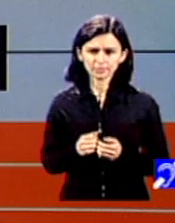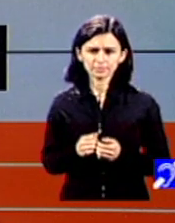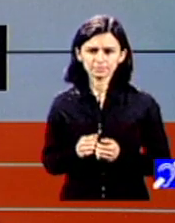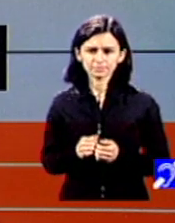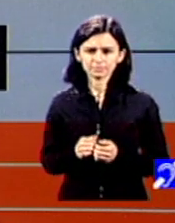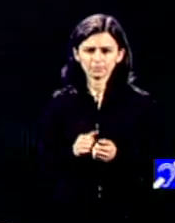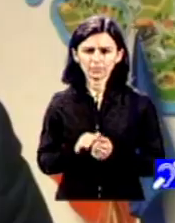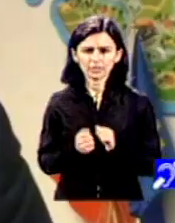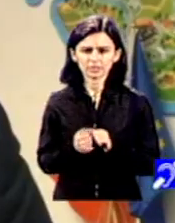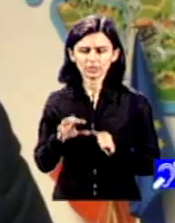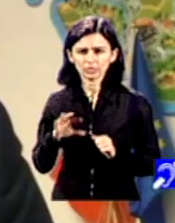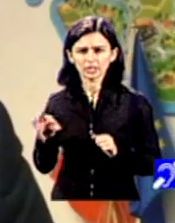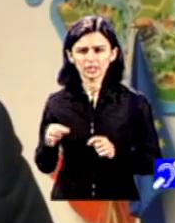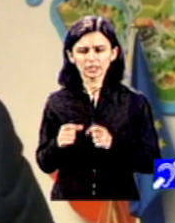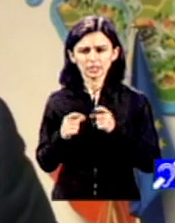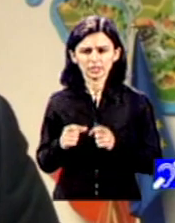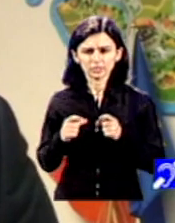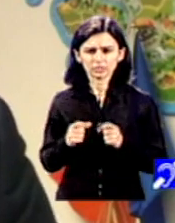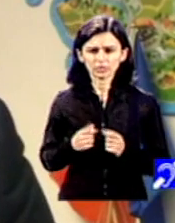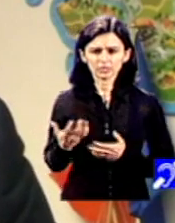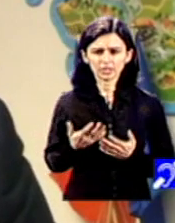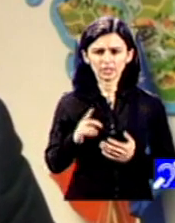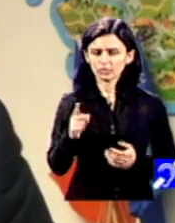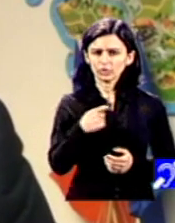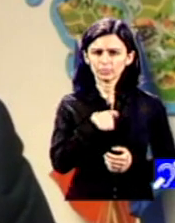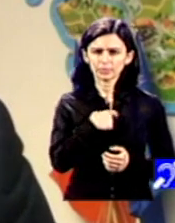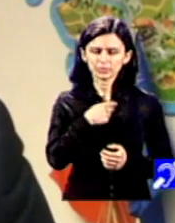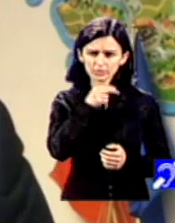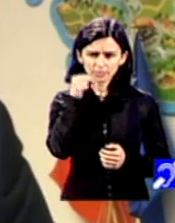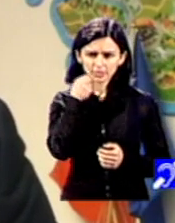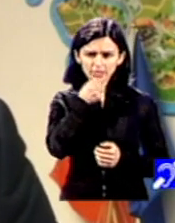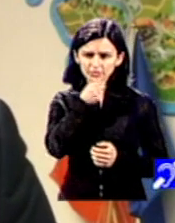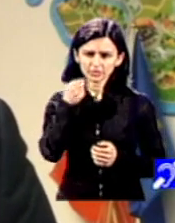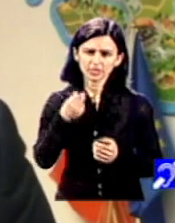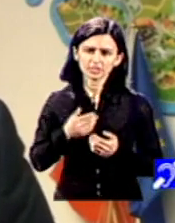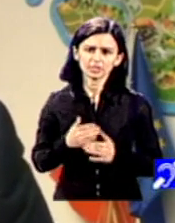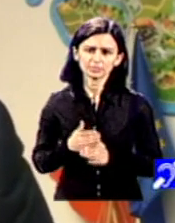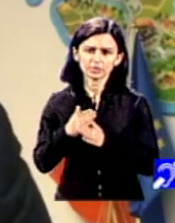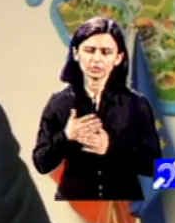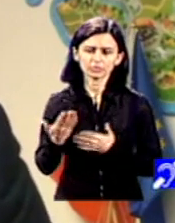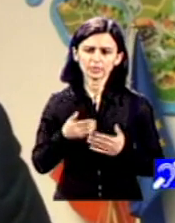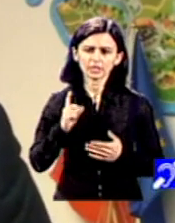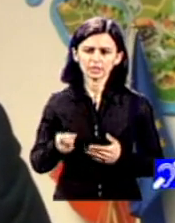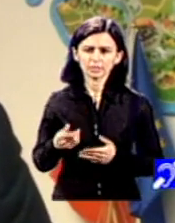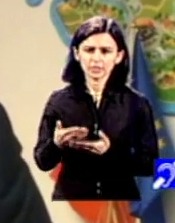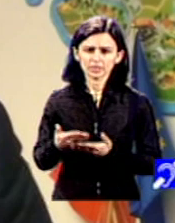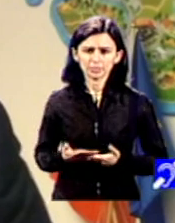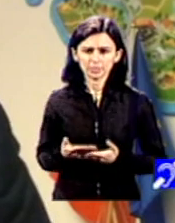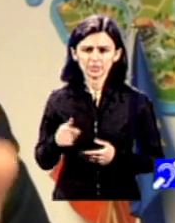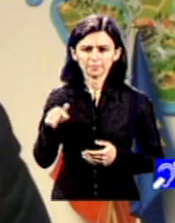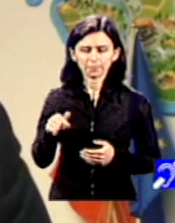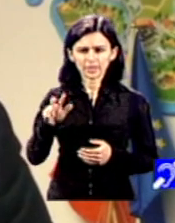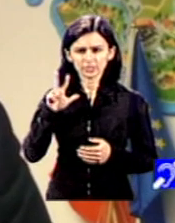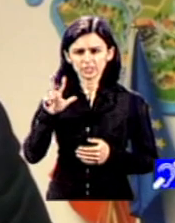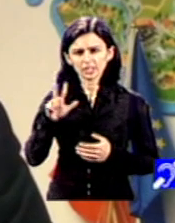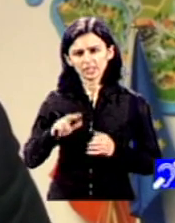de situații, care nu au mai putut să beneficieze de sprijinul pe care ar trebui să-l primească. Deci, astea trei cazuri pe